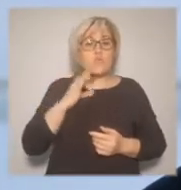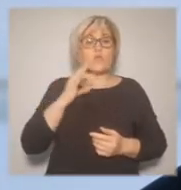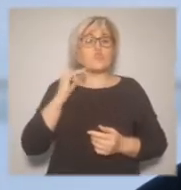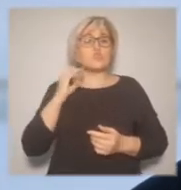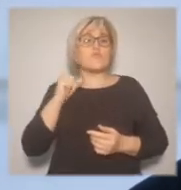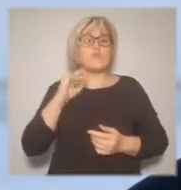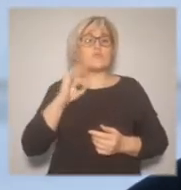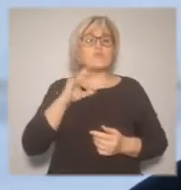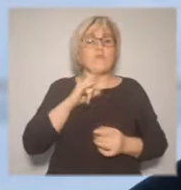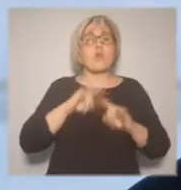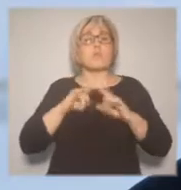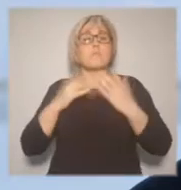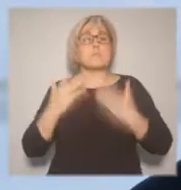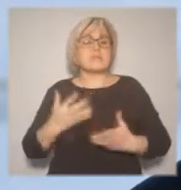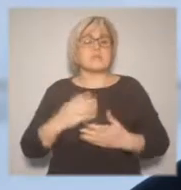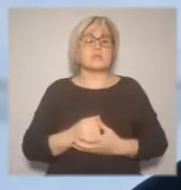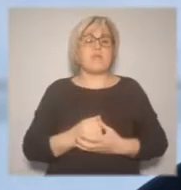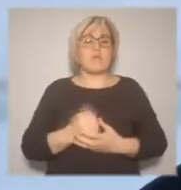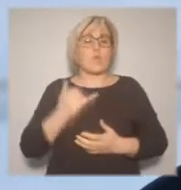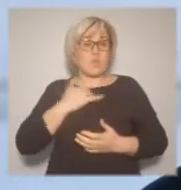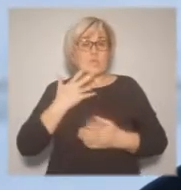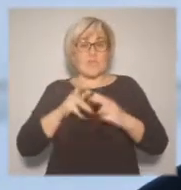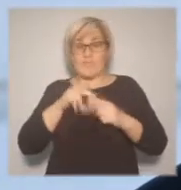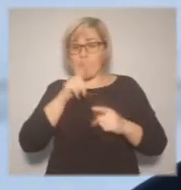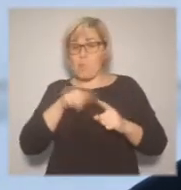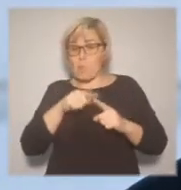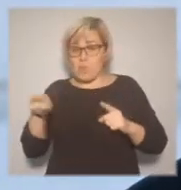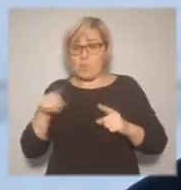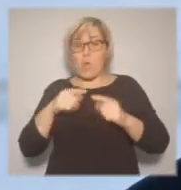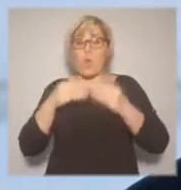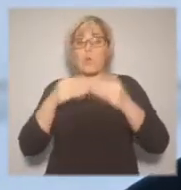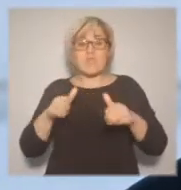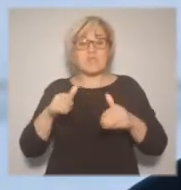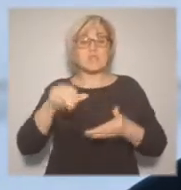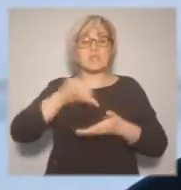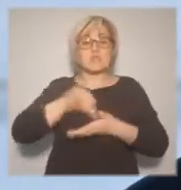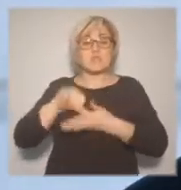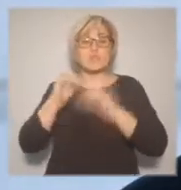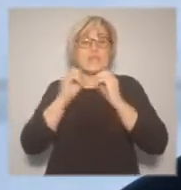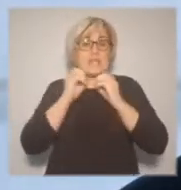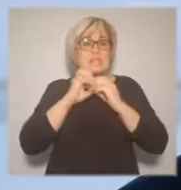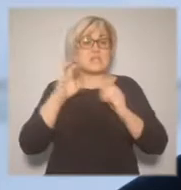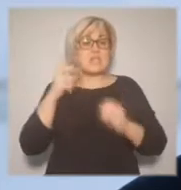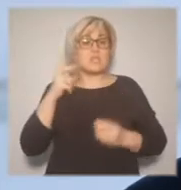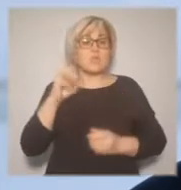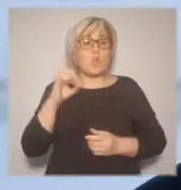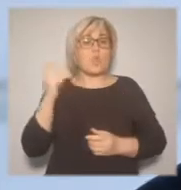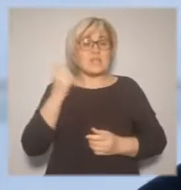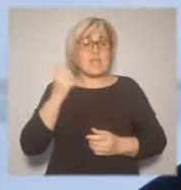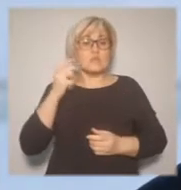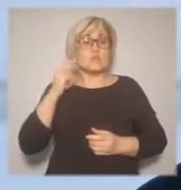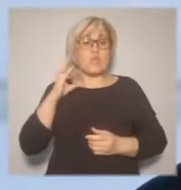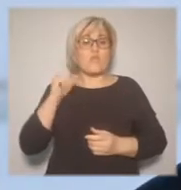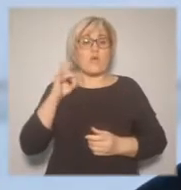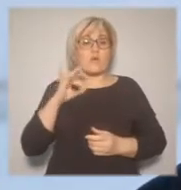сельхозтоваропроизводителей Югры в данном корпоративе, в нашем Ермак Агра. Планируется расширение. Наши двери, в